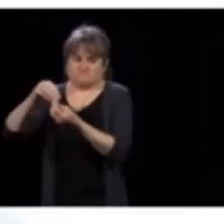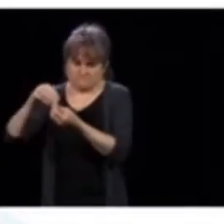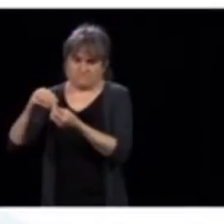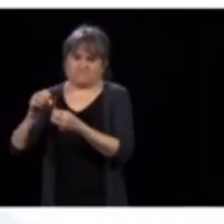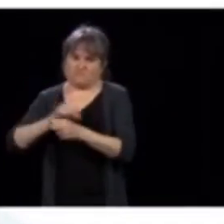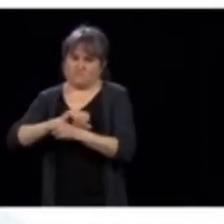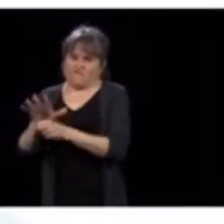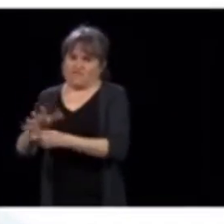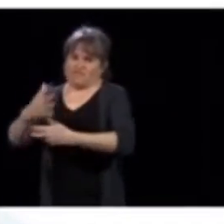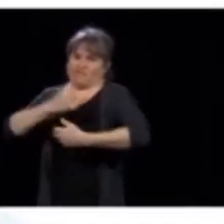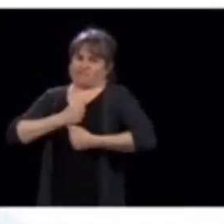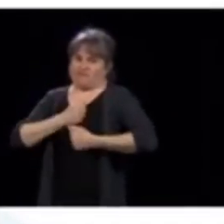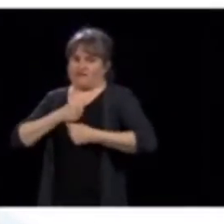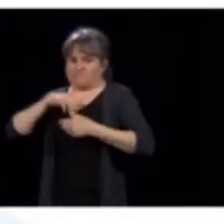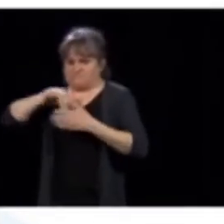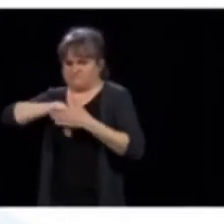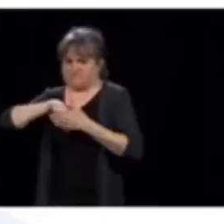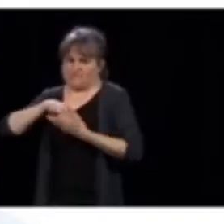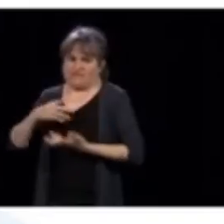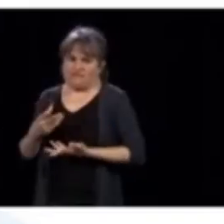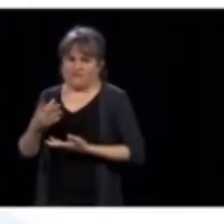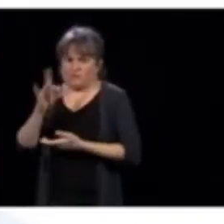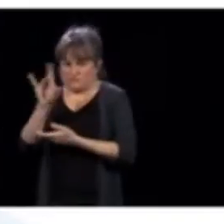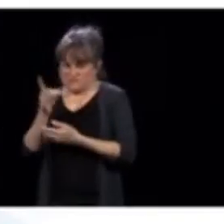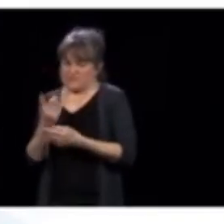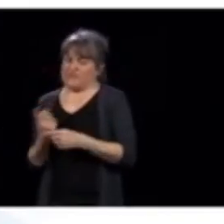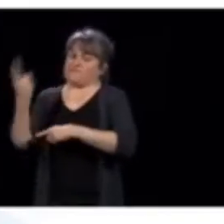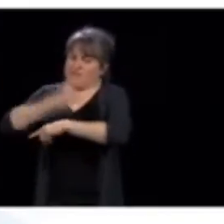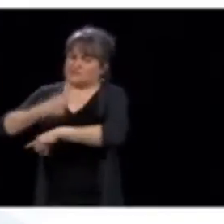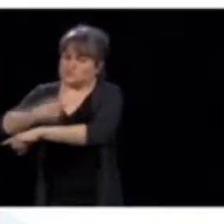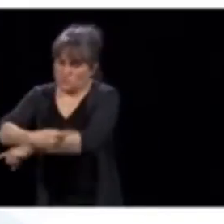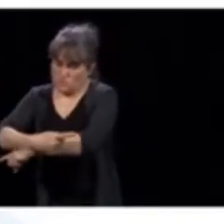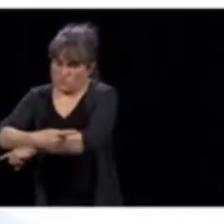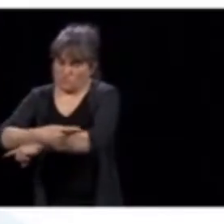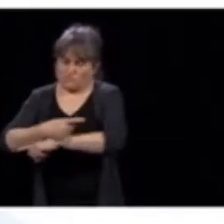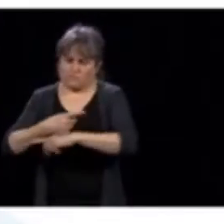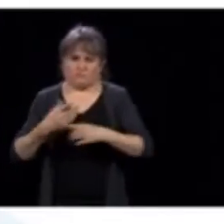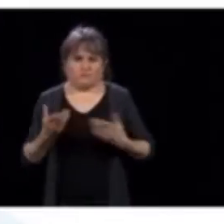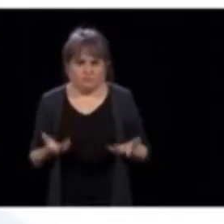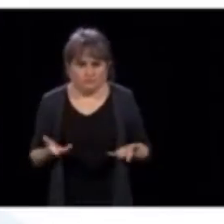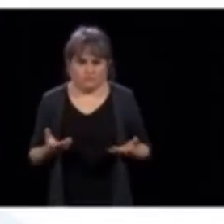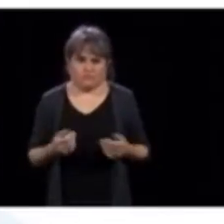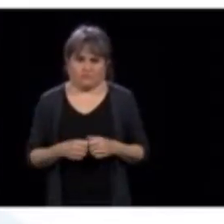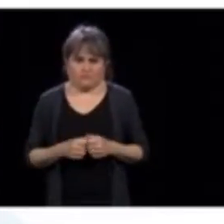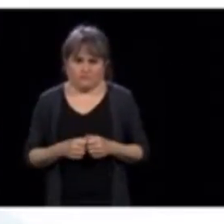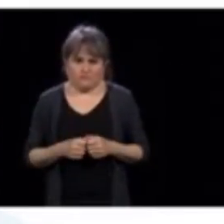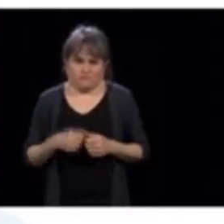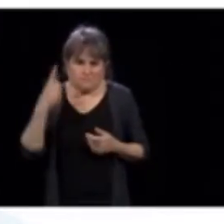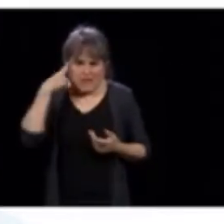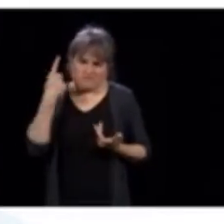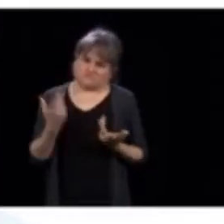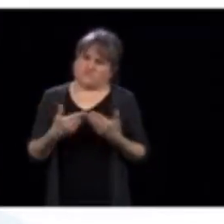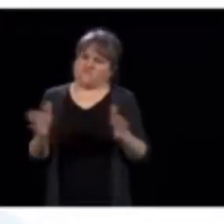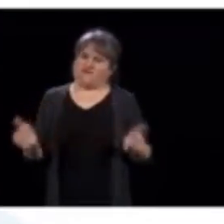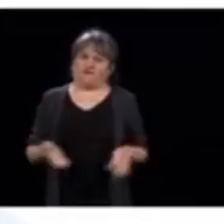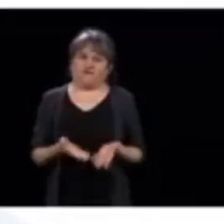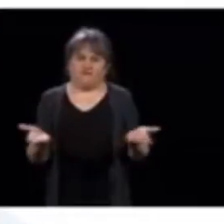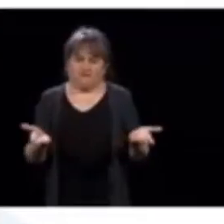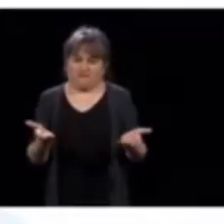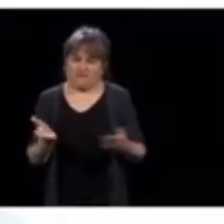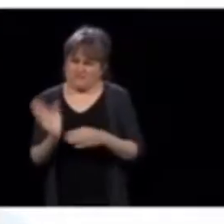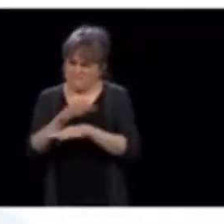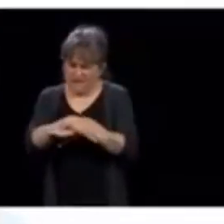confinés, comme vous le savez. On arrive avec des décès, c'est par 100. Là,'est 100 par jour